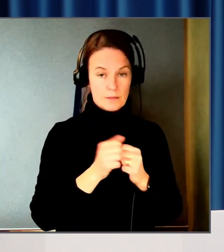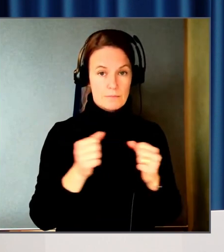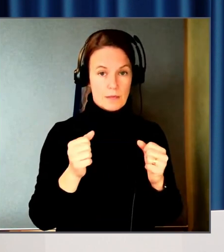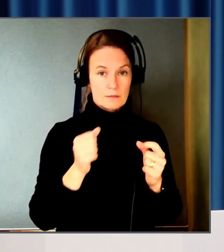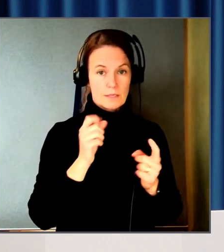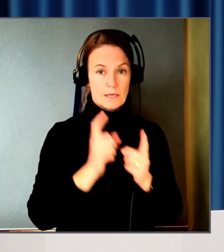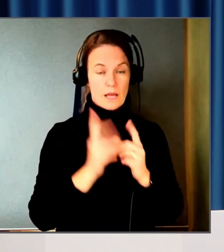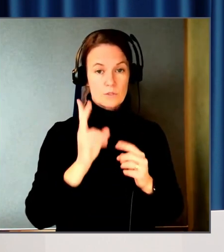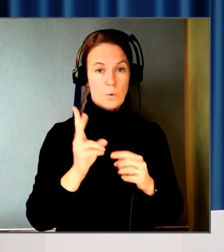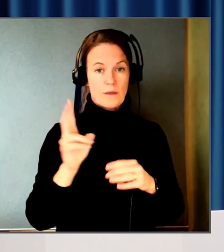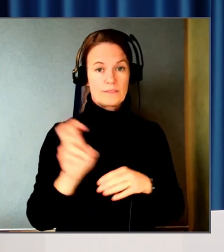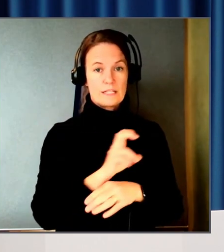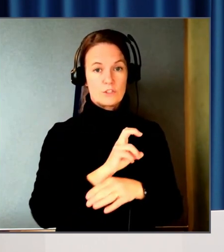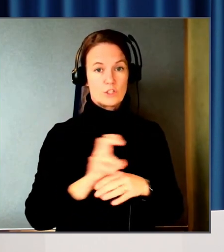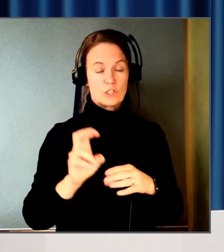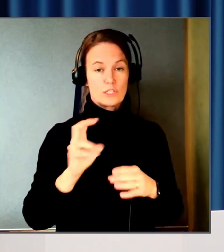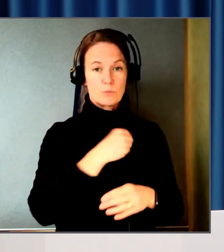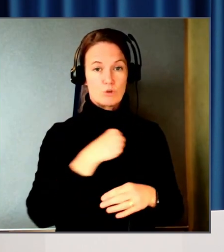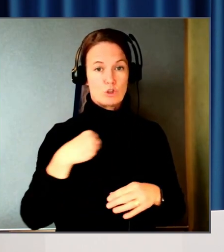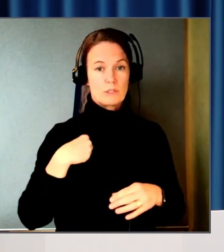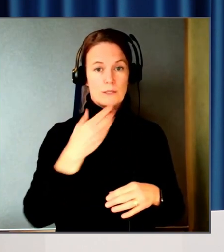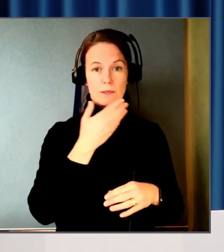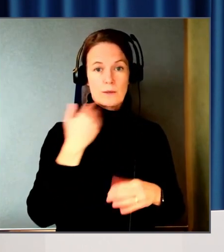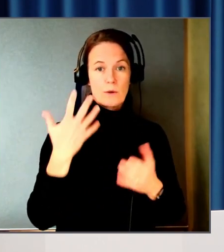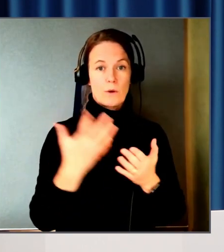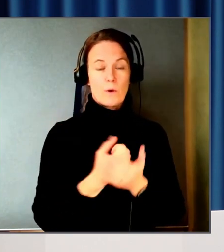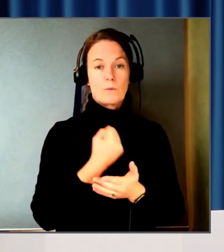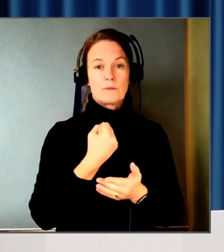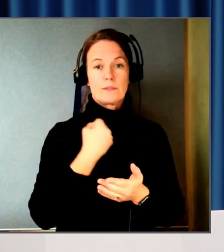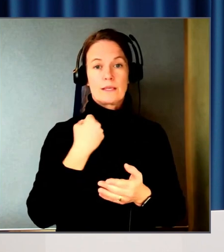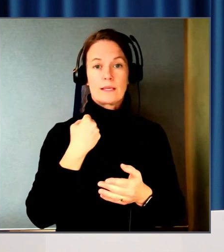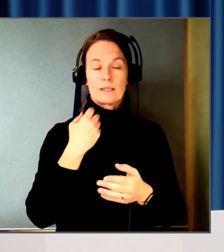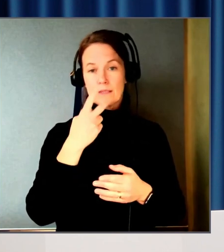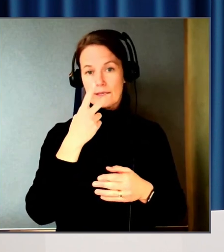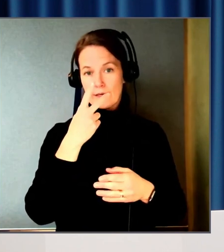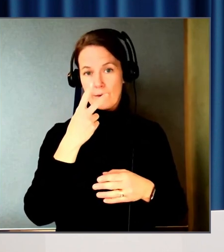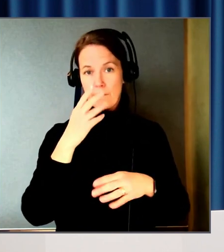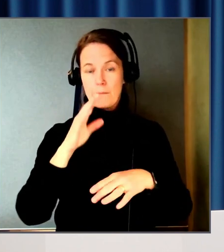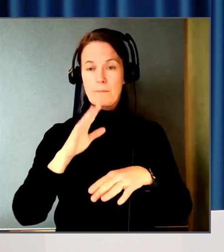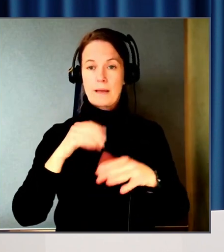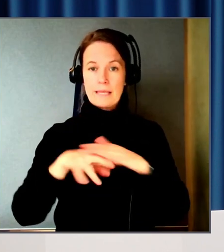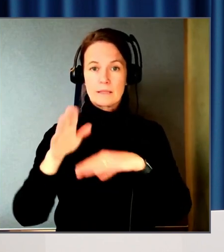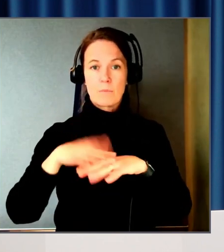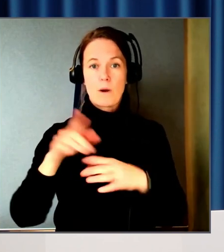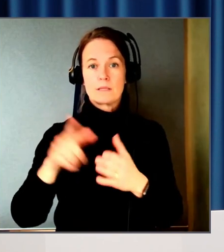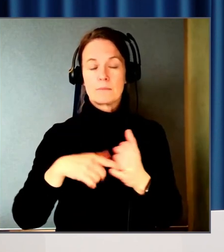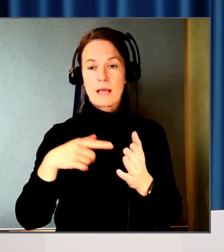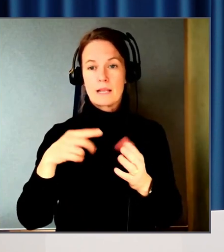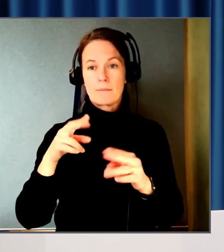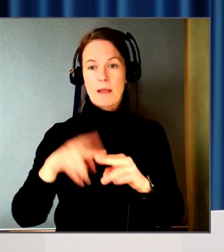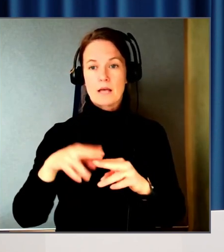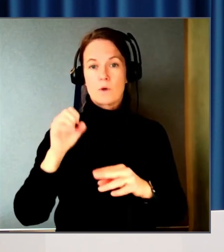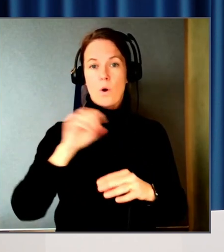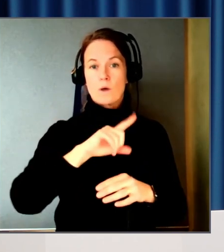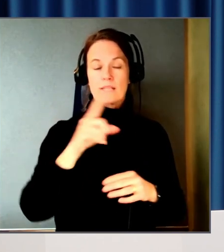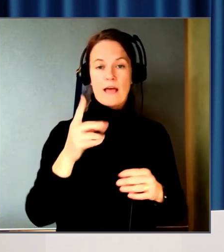tillsynsmyndigheten har inte hunnit vara på ett visst ställe. Så kommer någon och gör en granskning av den e